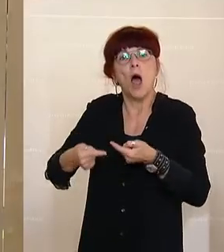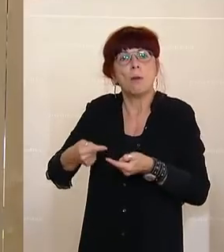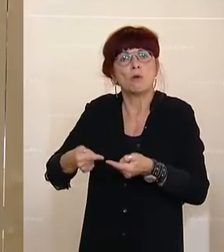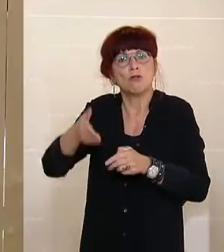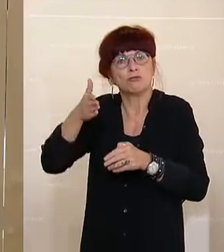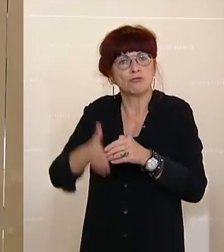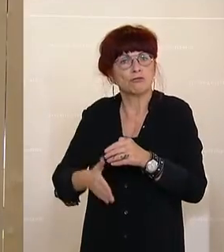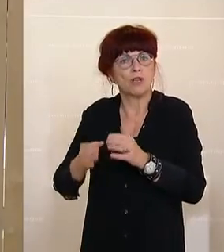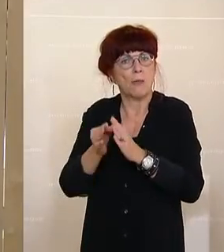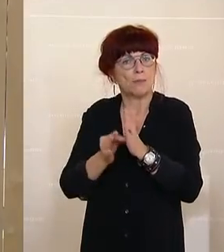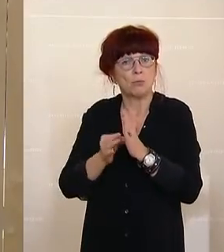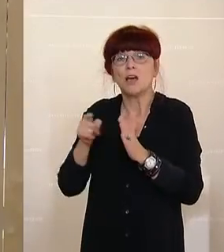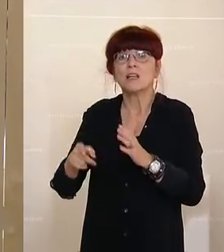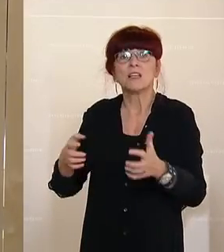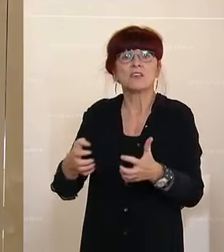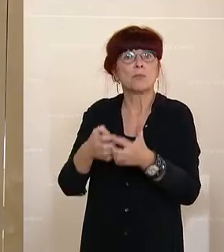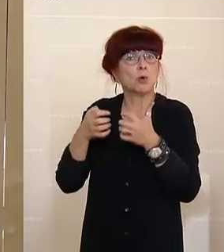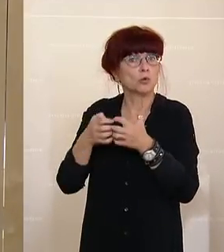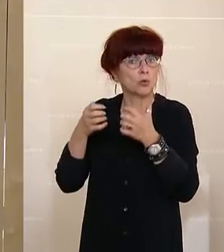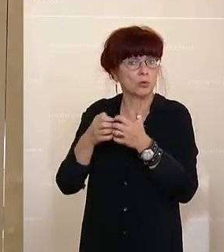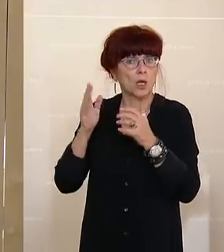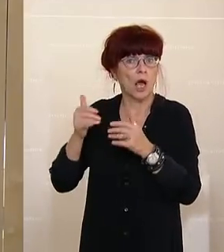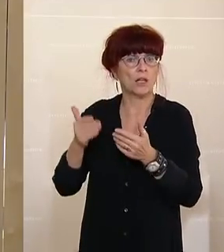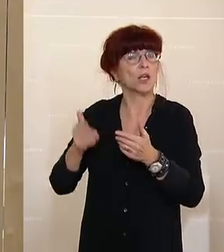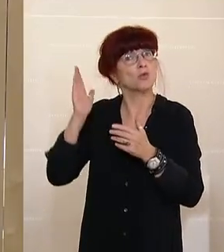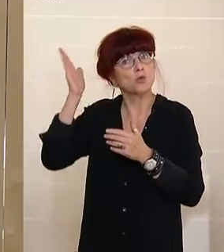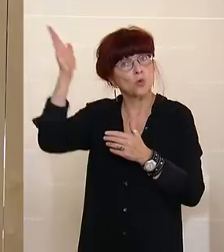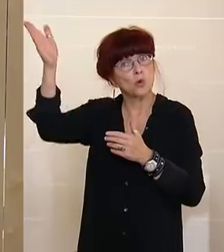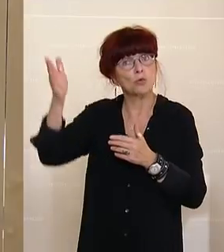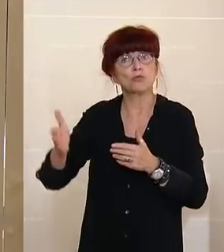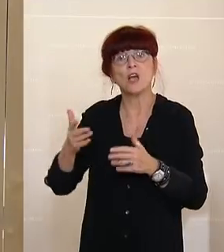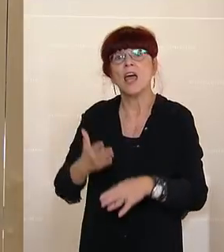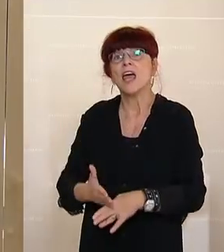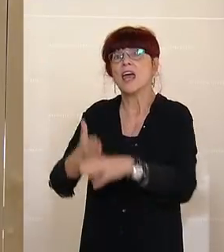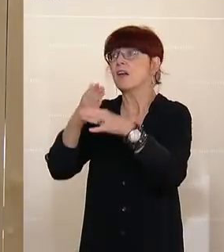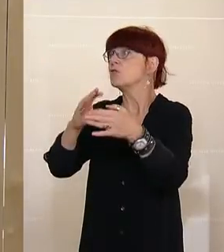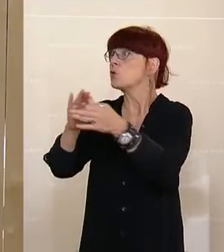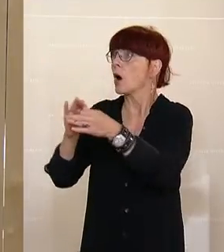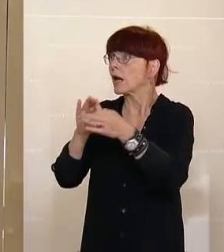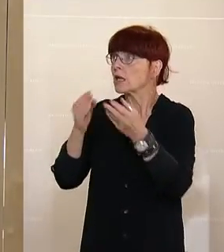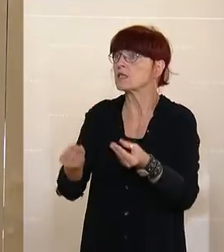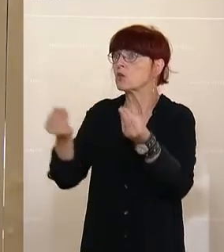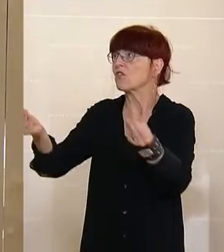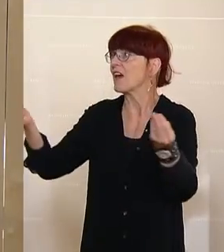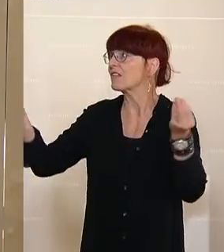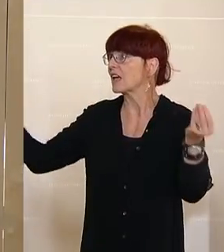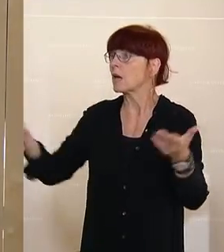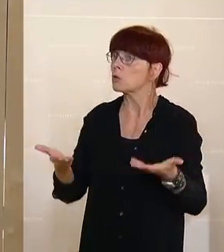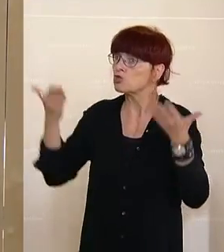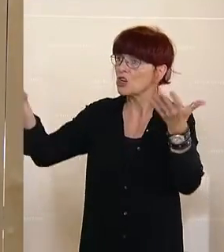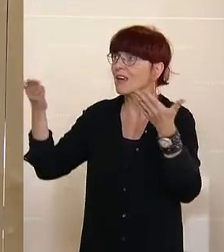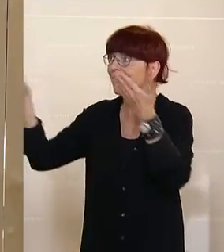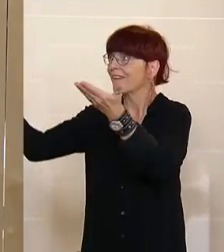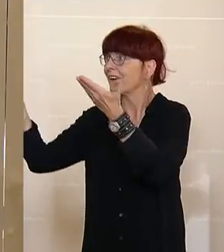Produkte können zukünftig an Hilfsorganisationen und Länder, die das benötigen, verschenkt werden.